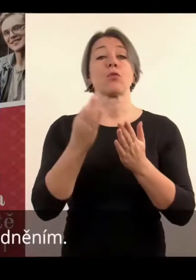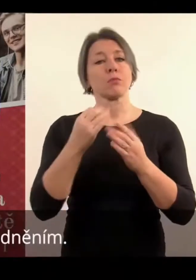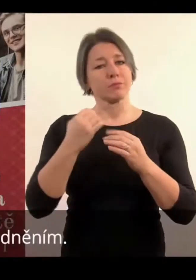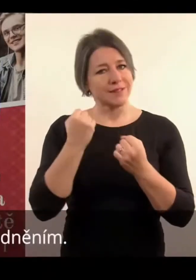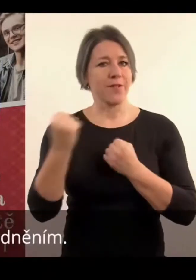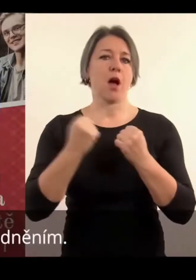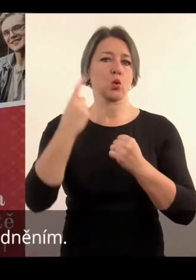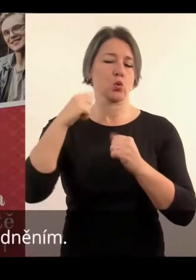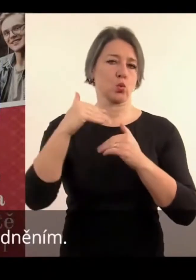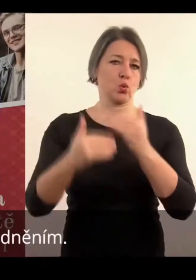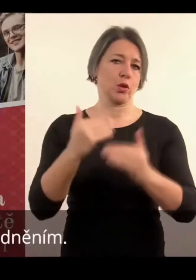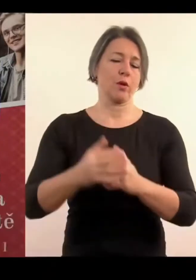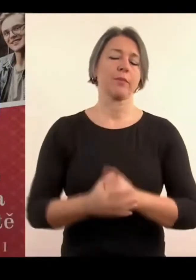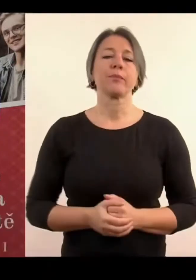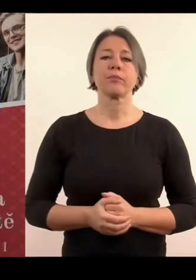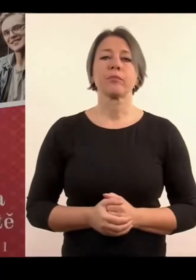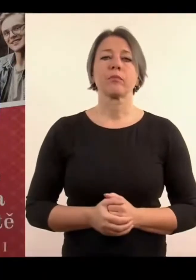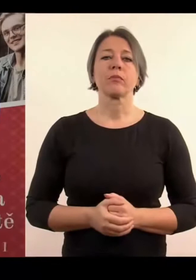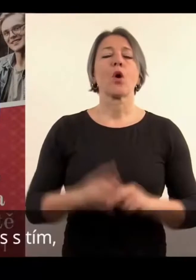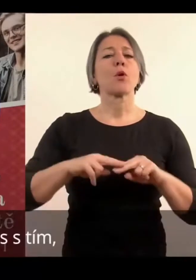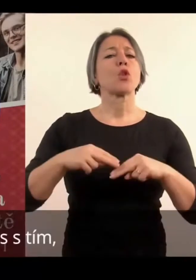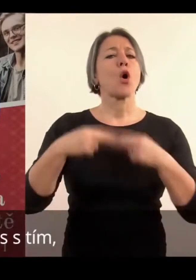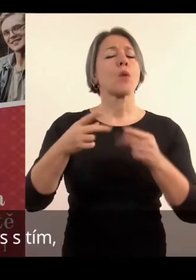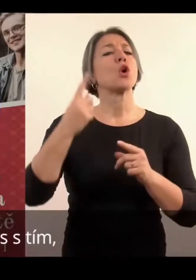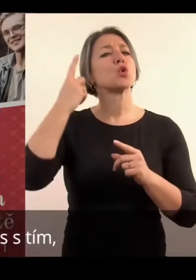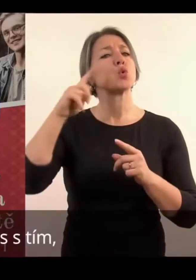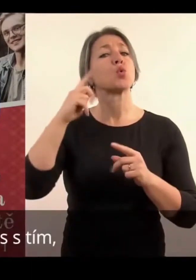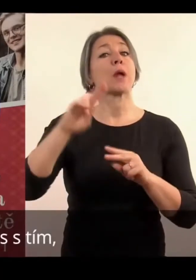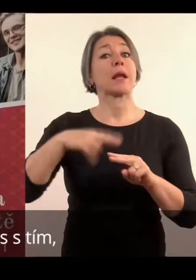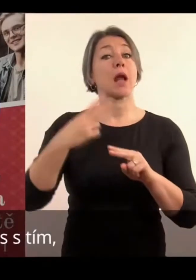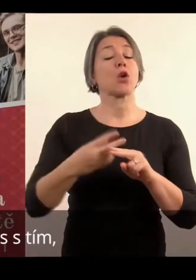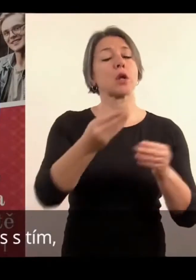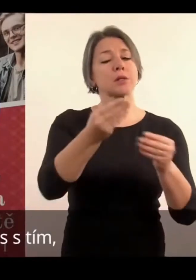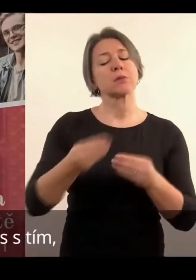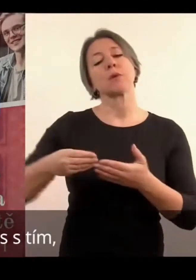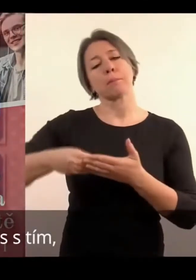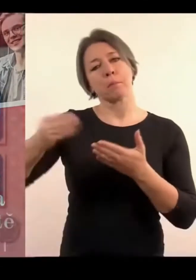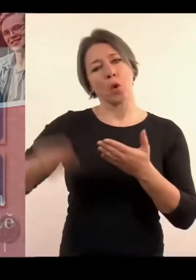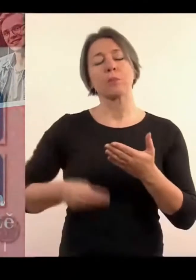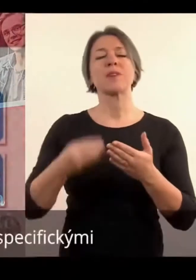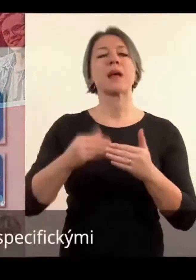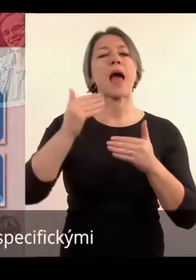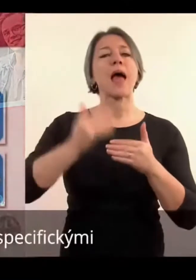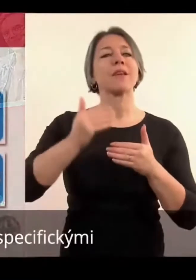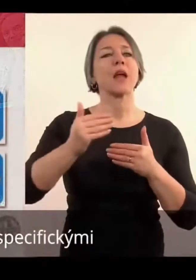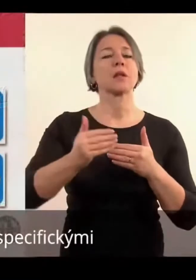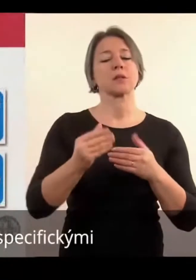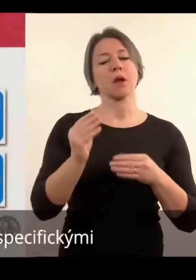nějak s tím naším zmetím. Dále student podepíše souhlas, který bude evidovány,